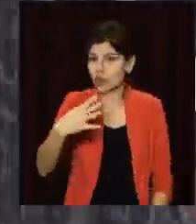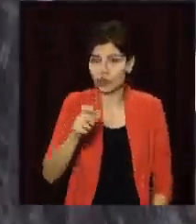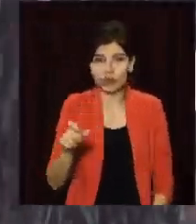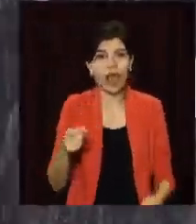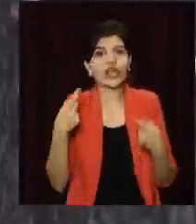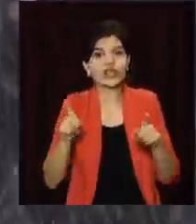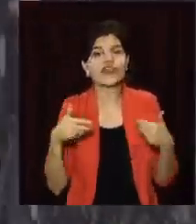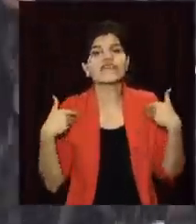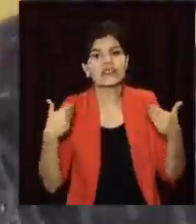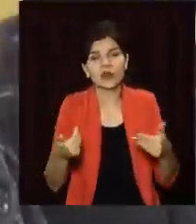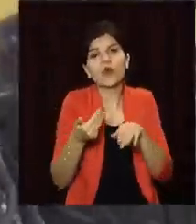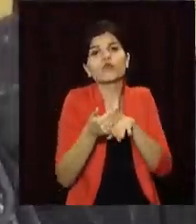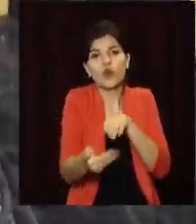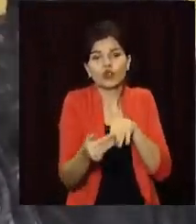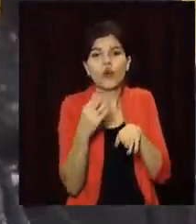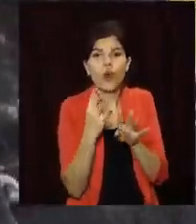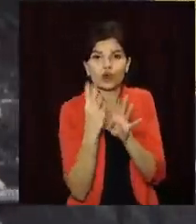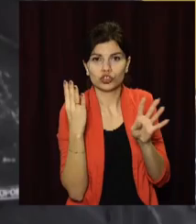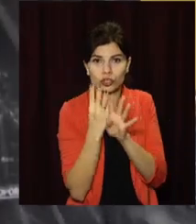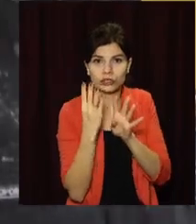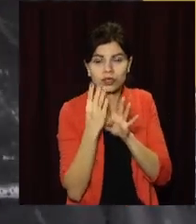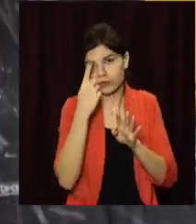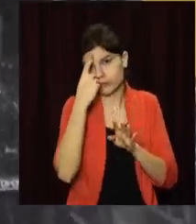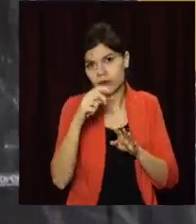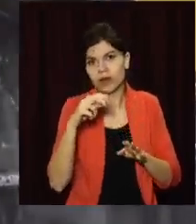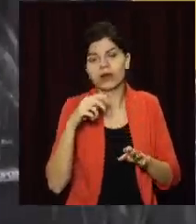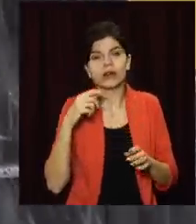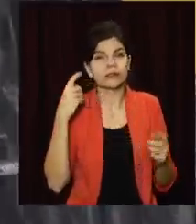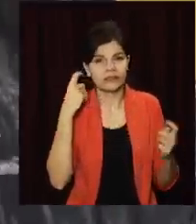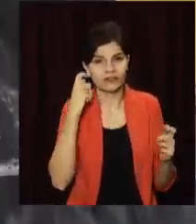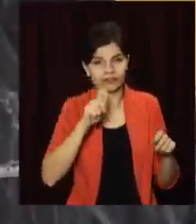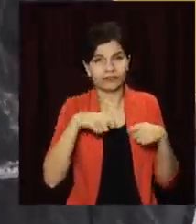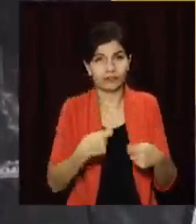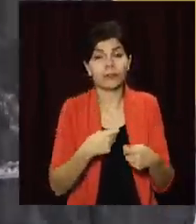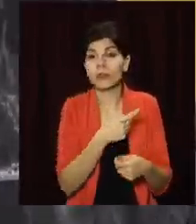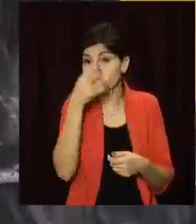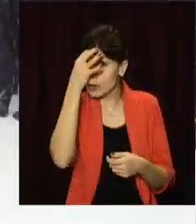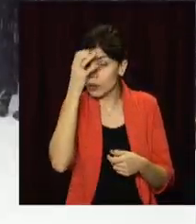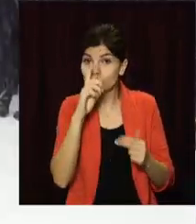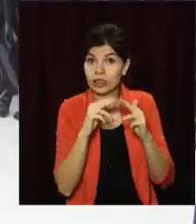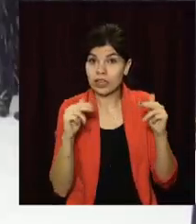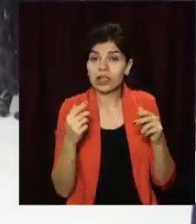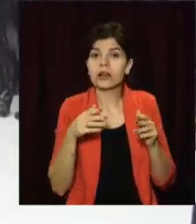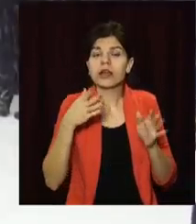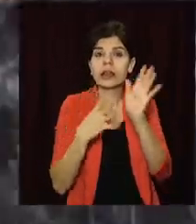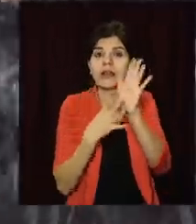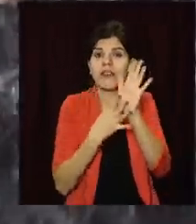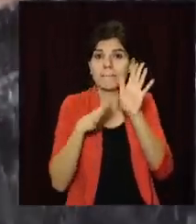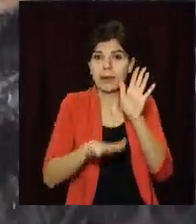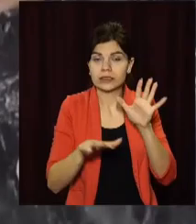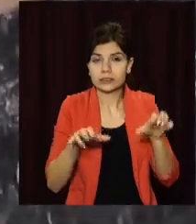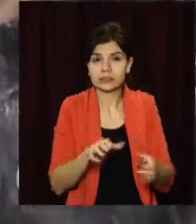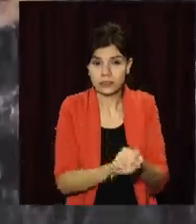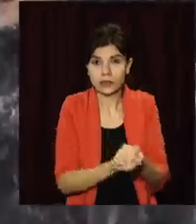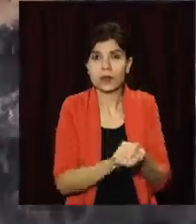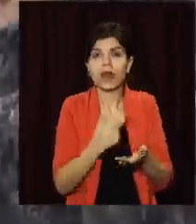Інших вітатимуть згодом, по черзі повідомили у прес-службі відомства. Нагадаємо, Дніпро стало дев'ятим містом в Україні, де